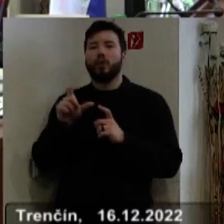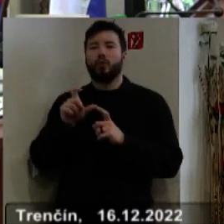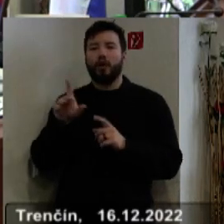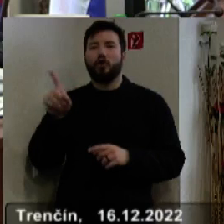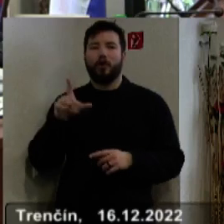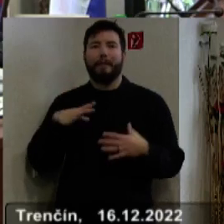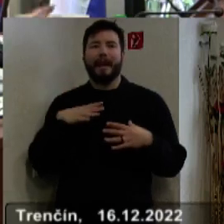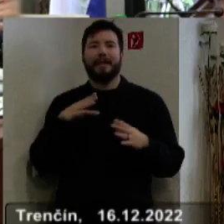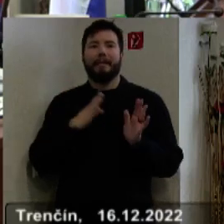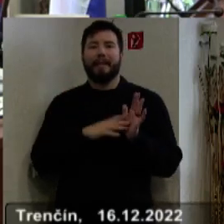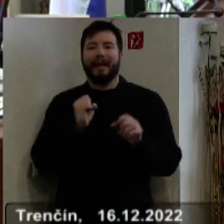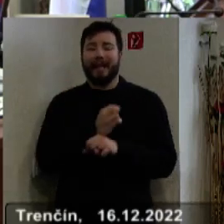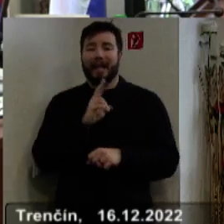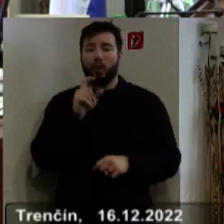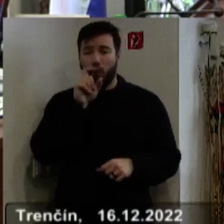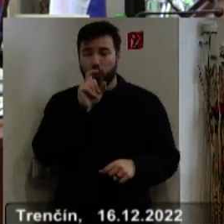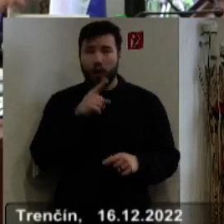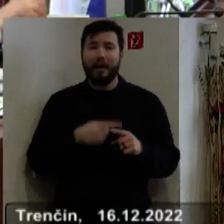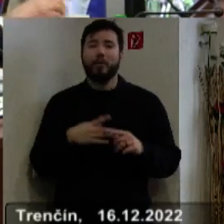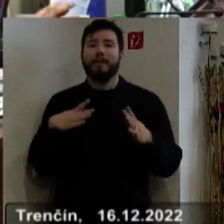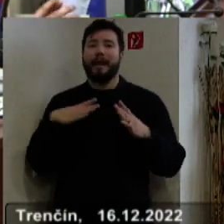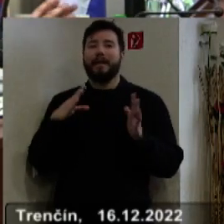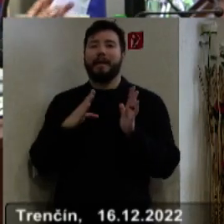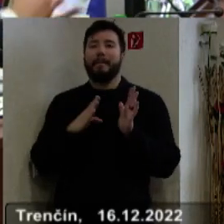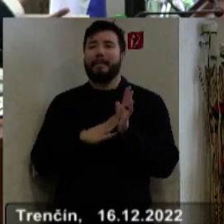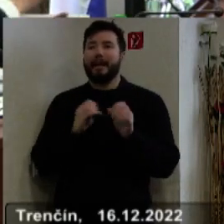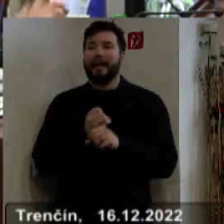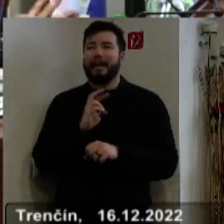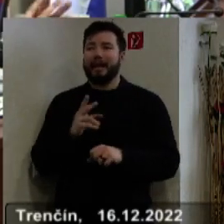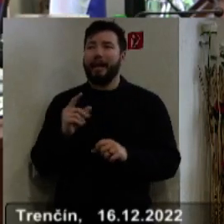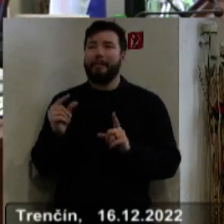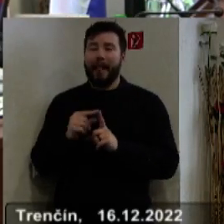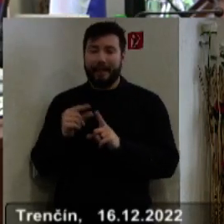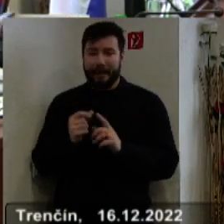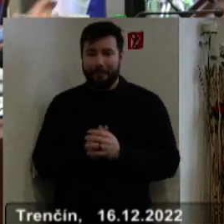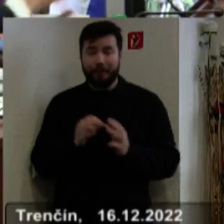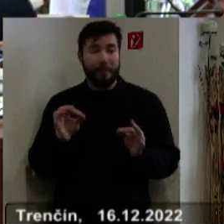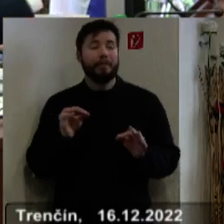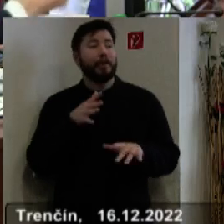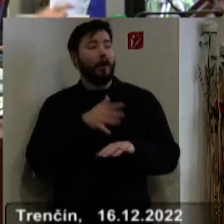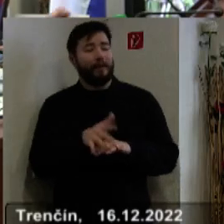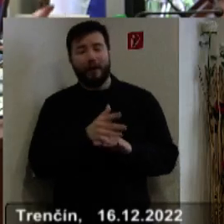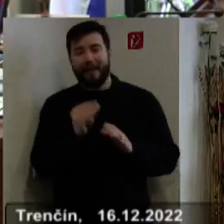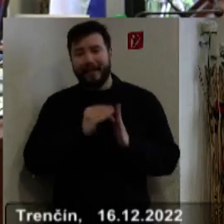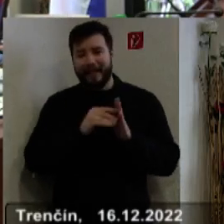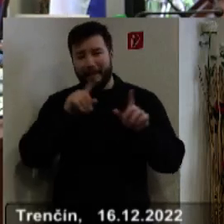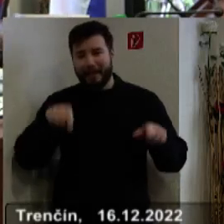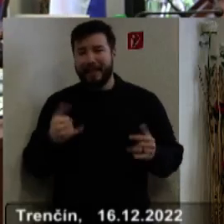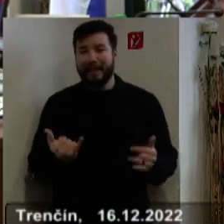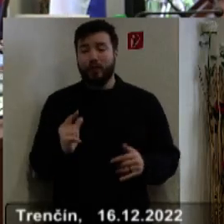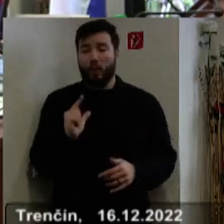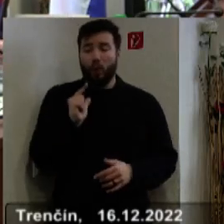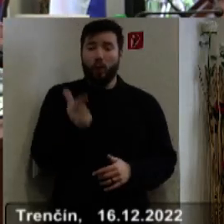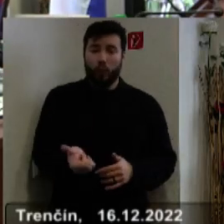magistrú Kukučkovú a magistra Pláneka. Zauveravteľ zápisnice z dnešného druhého